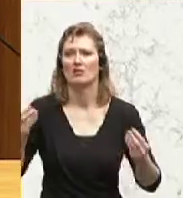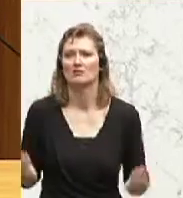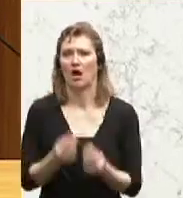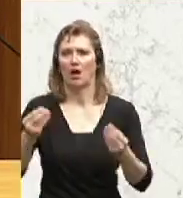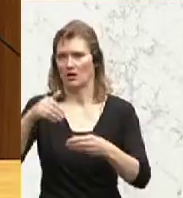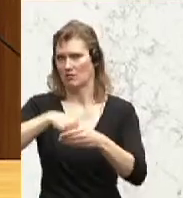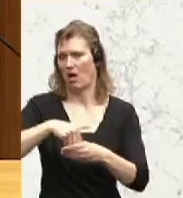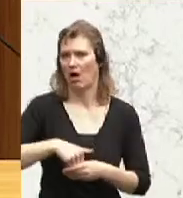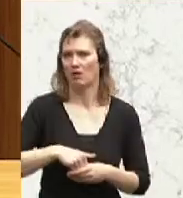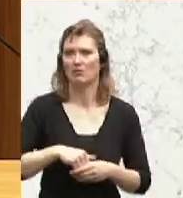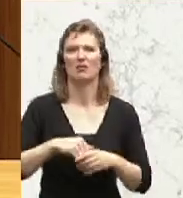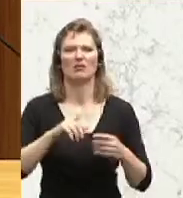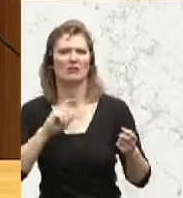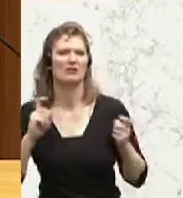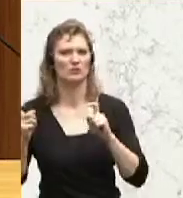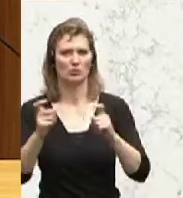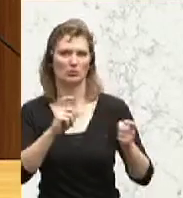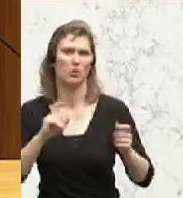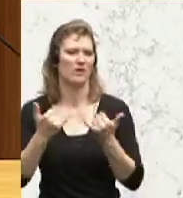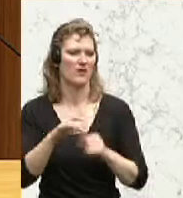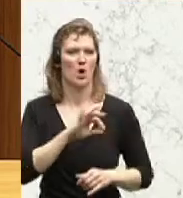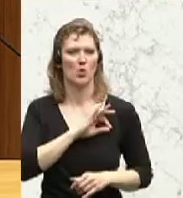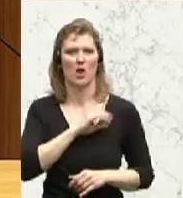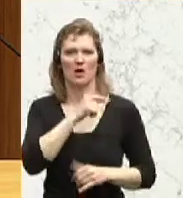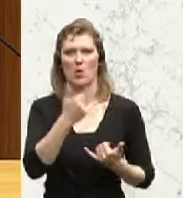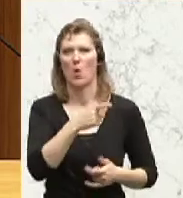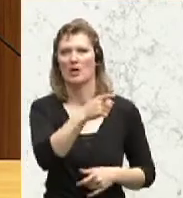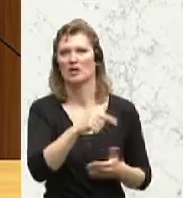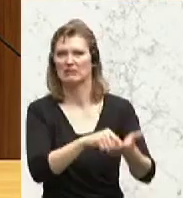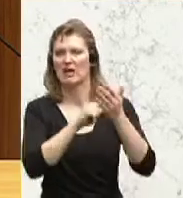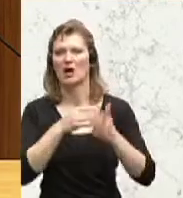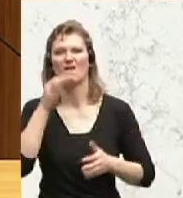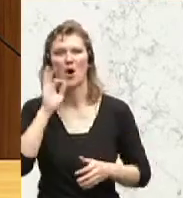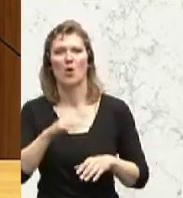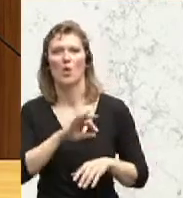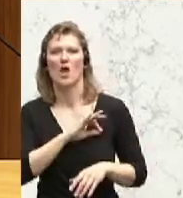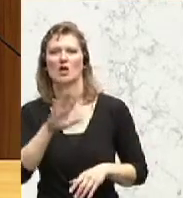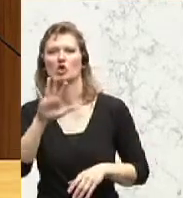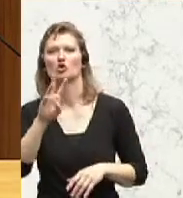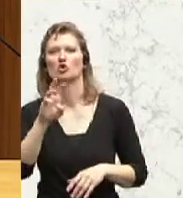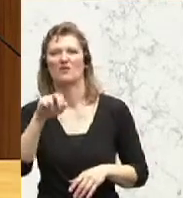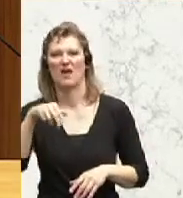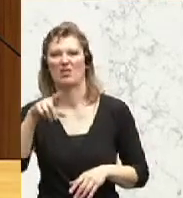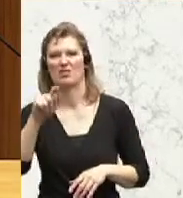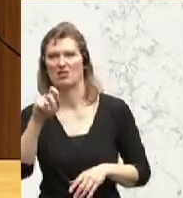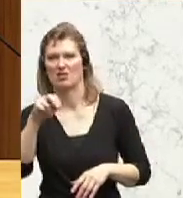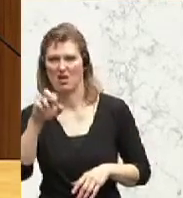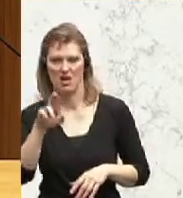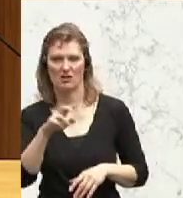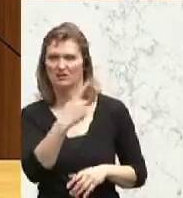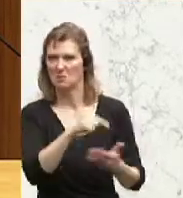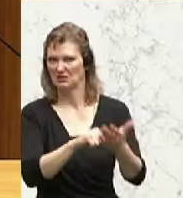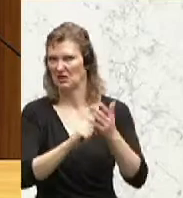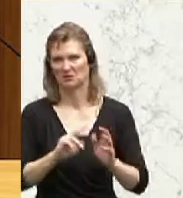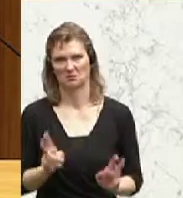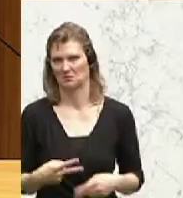auseinandersetzen muss, wie das die Kollegin Schwentner heute leider im negativen Beispiel dargeboten hat. Frau